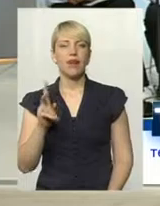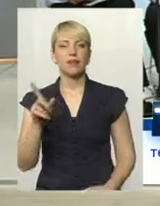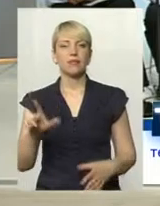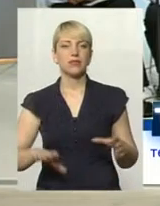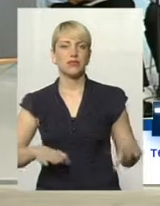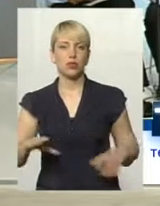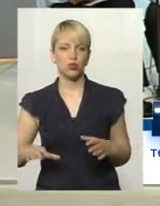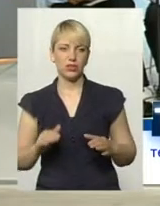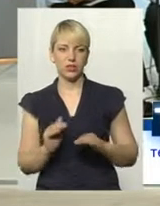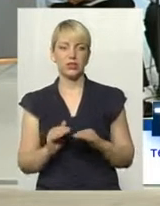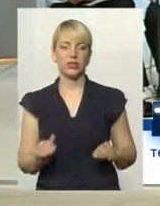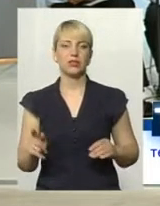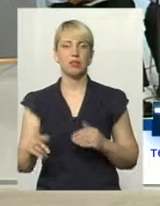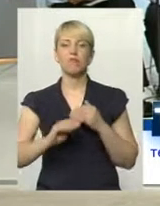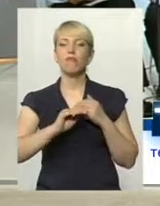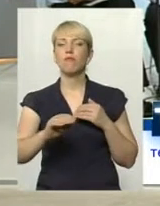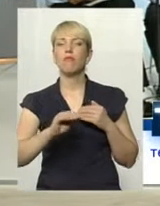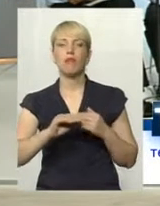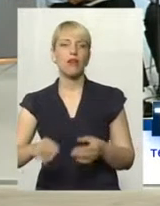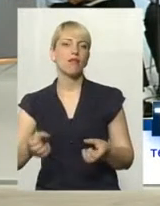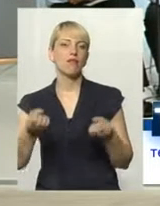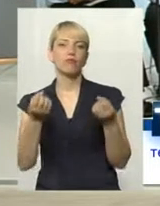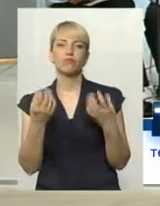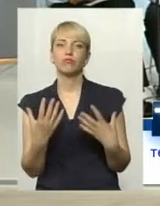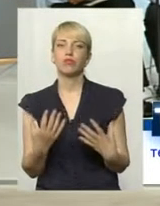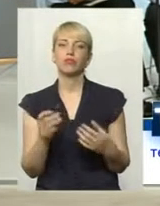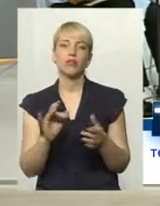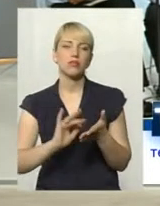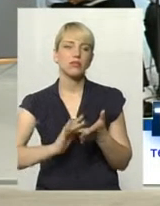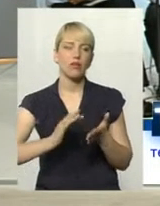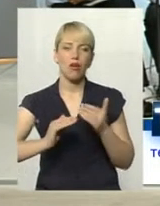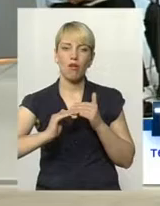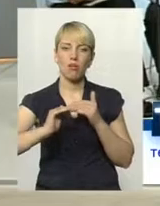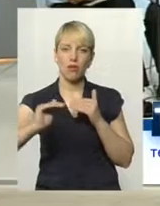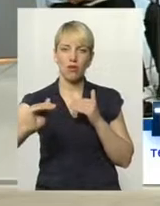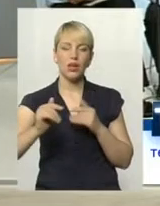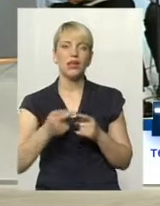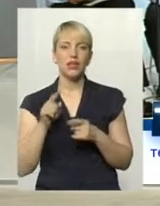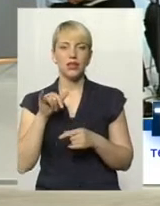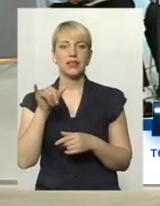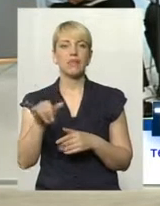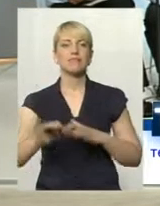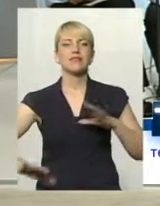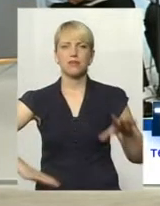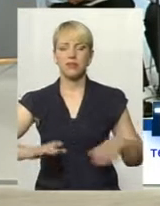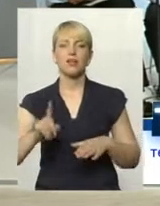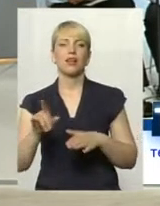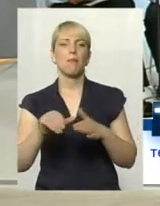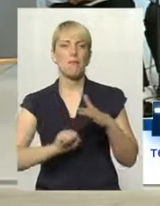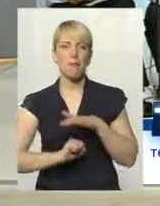діти. Там поля просто, ну, скажімо так, як скло. Там тренера, там база, там